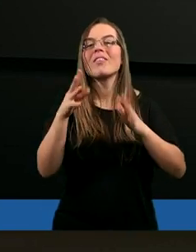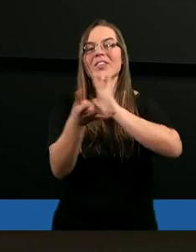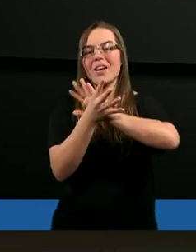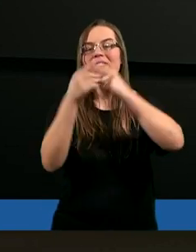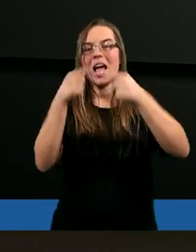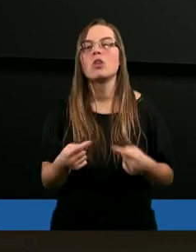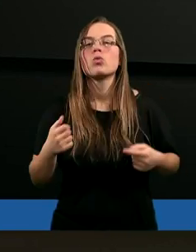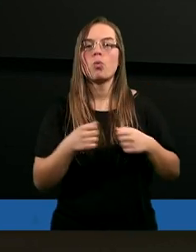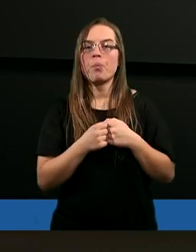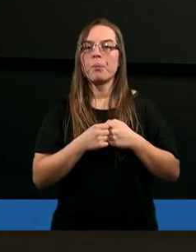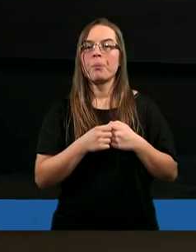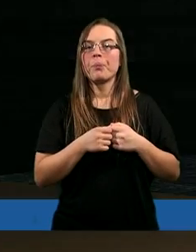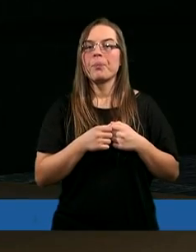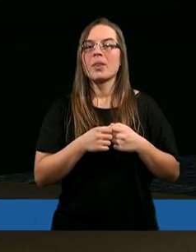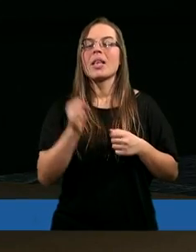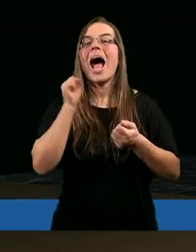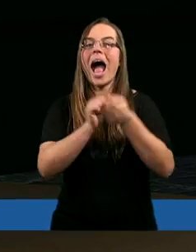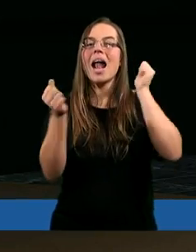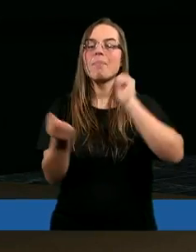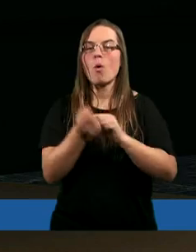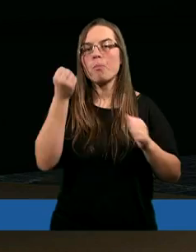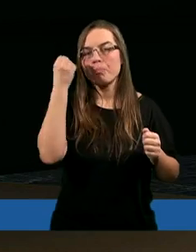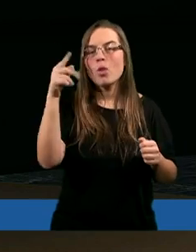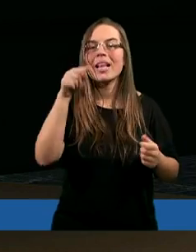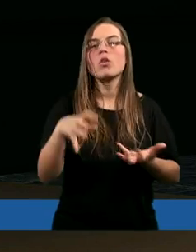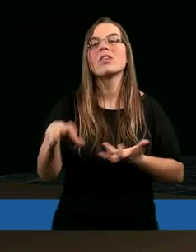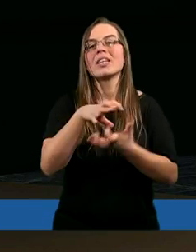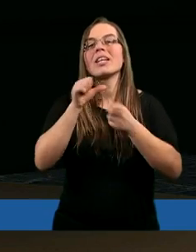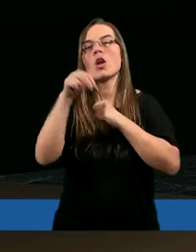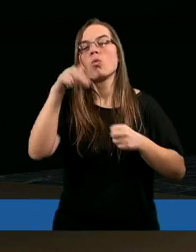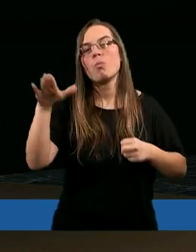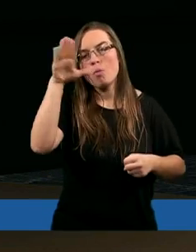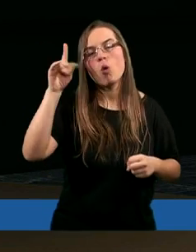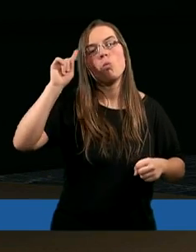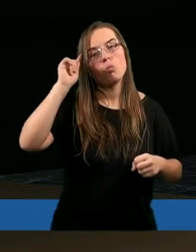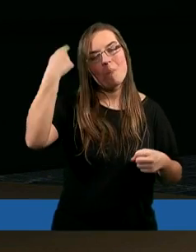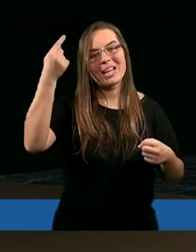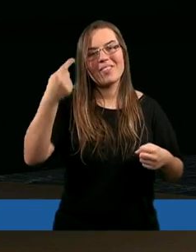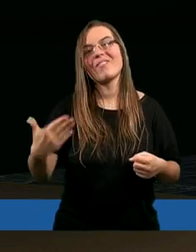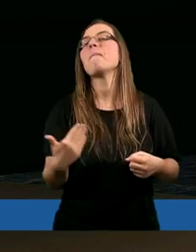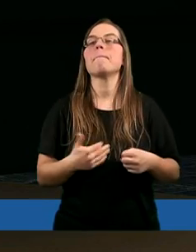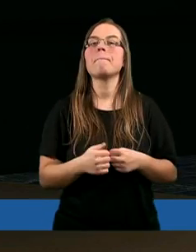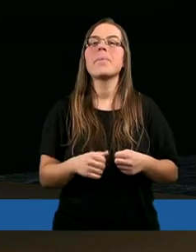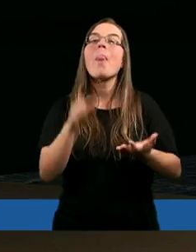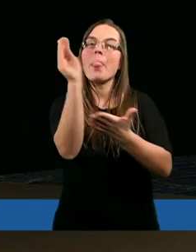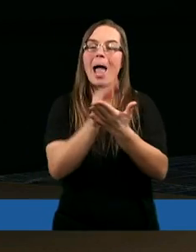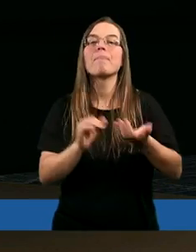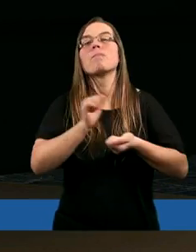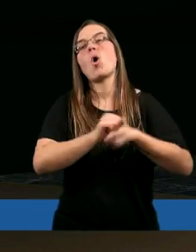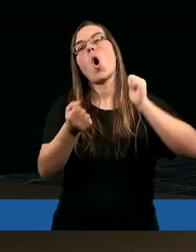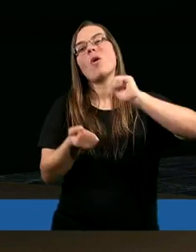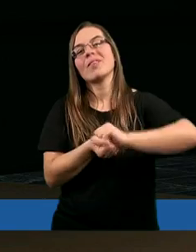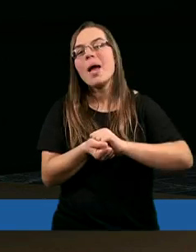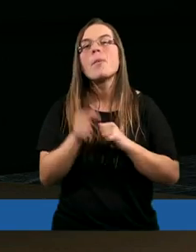dziewiętnastym wierszu. Albowiem mądrość tego świata jest u Boga głupstwem. Napisano